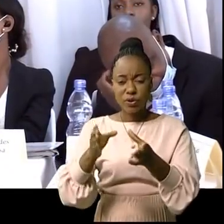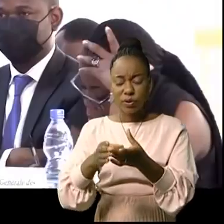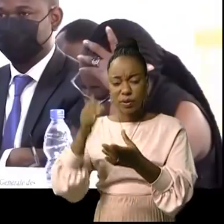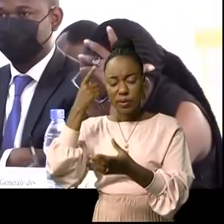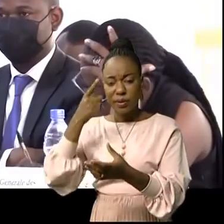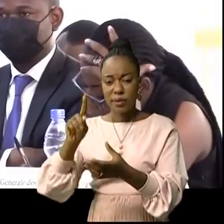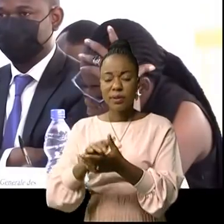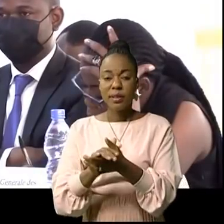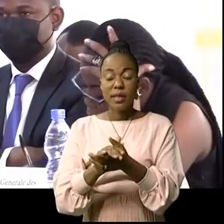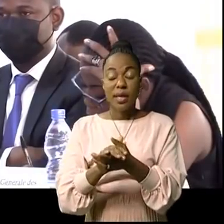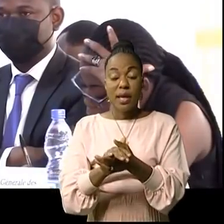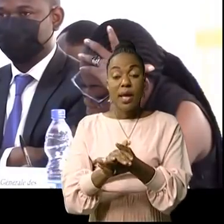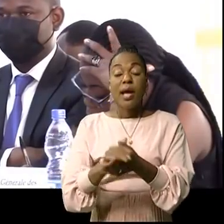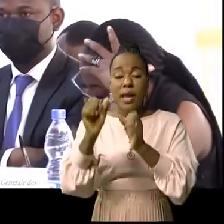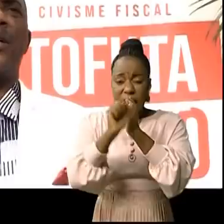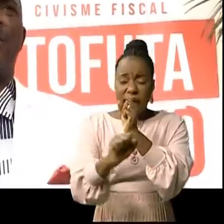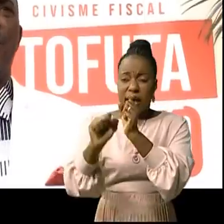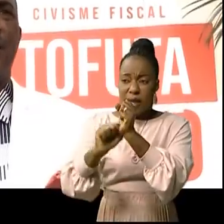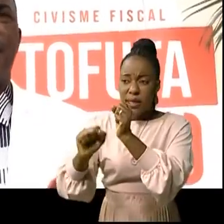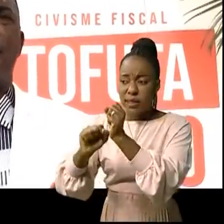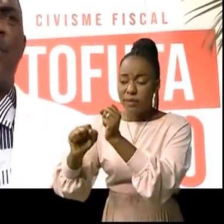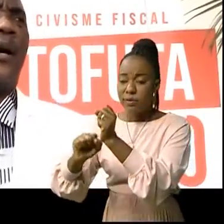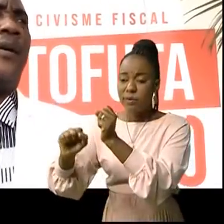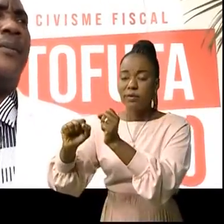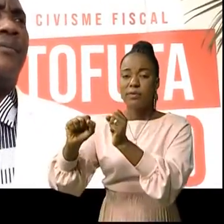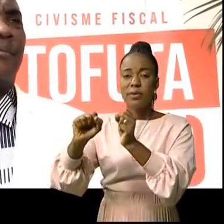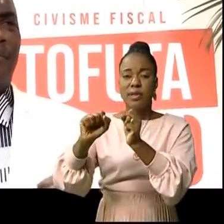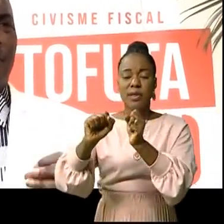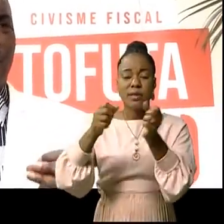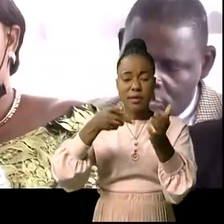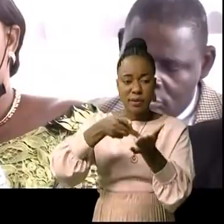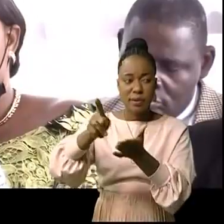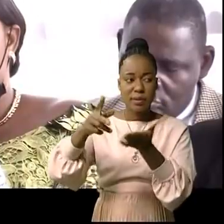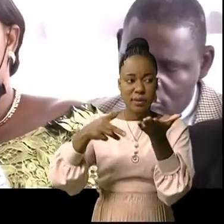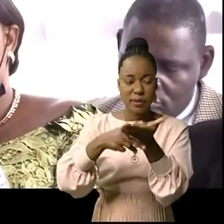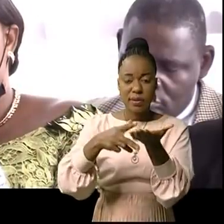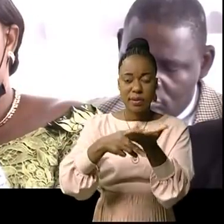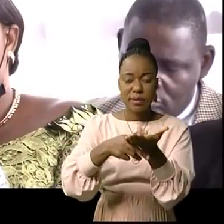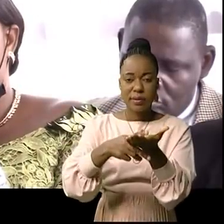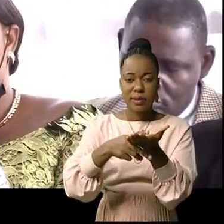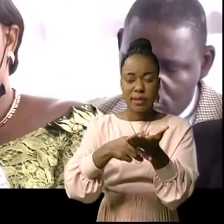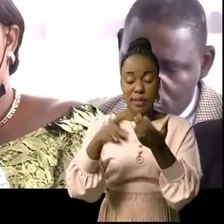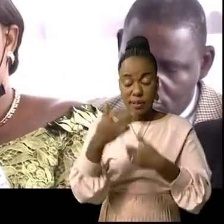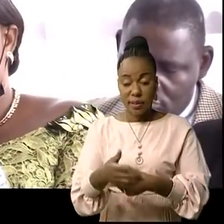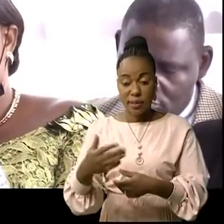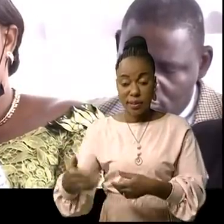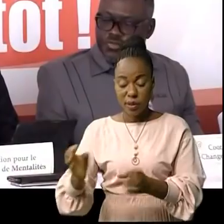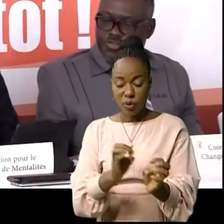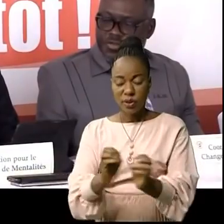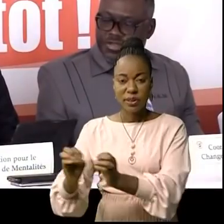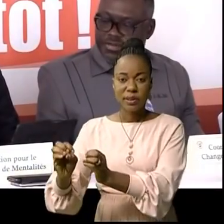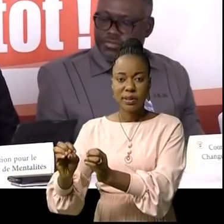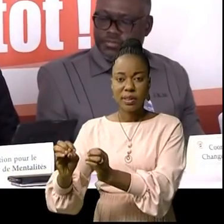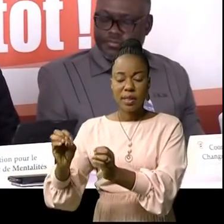seconde patrie. La campagne de sensibilisation sur le civisme fiscal et la gestion responsable des déniés publics, organisée par